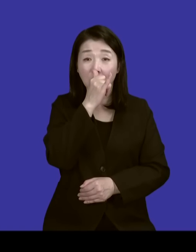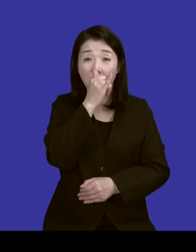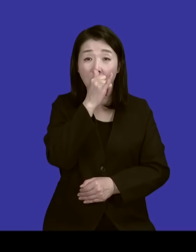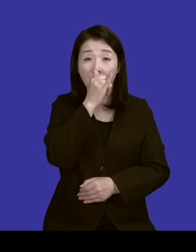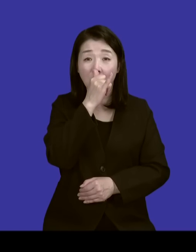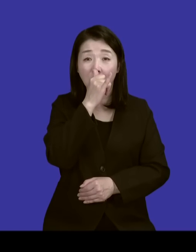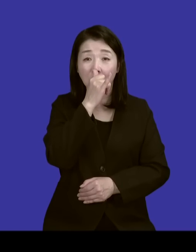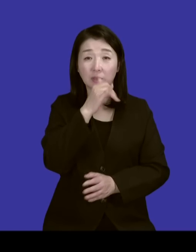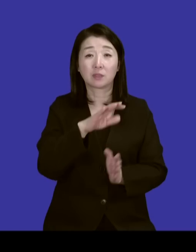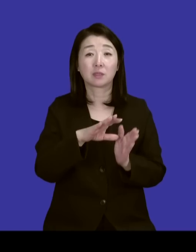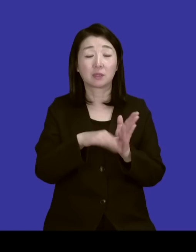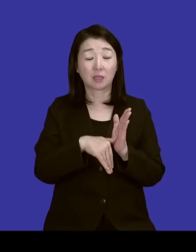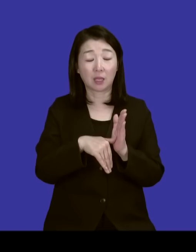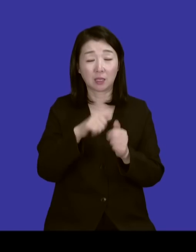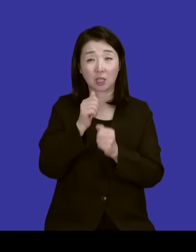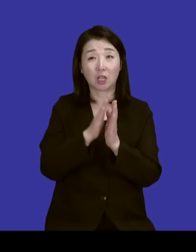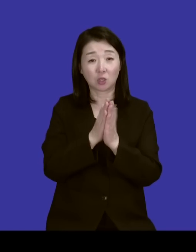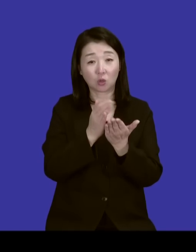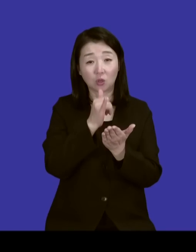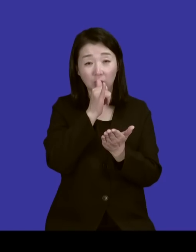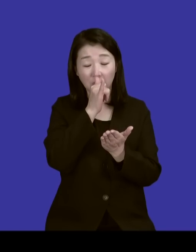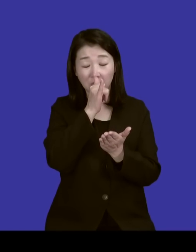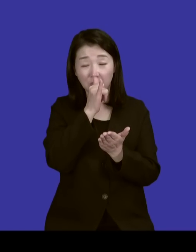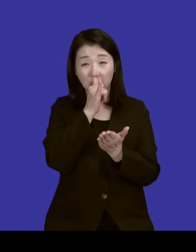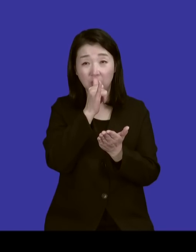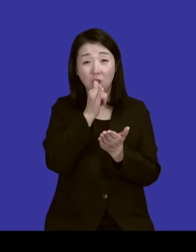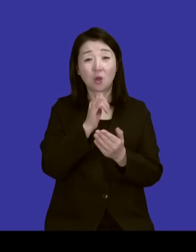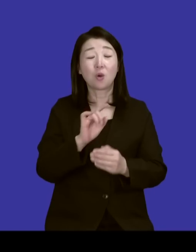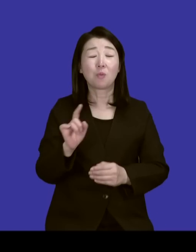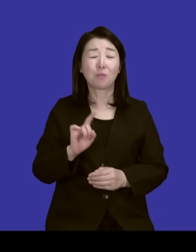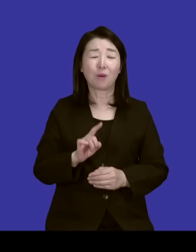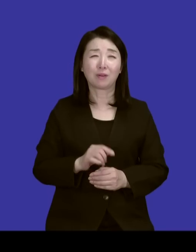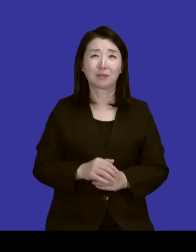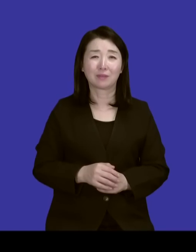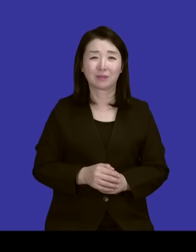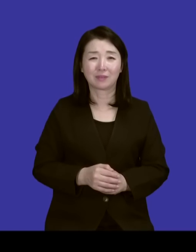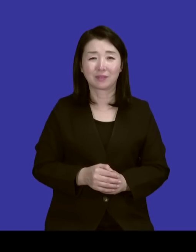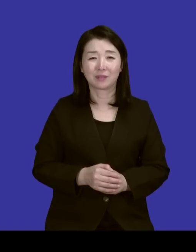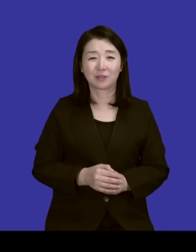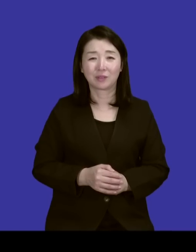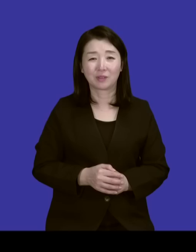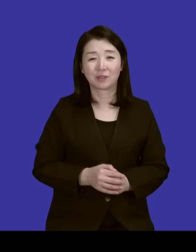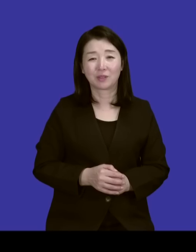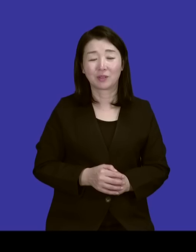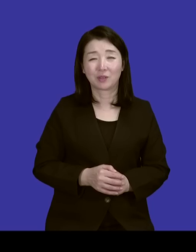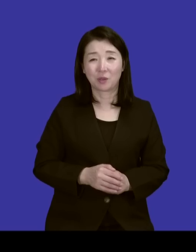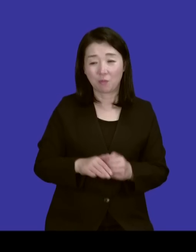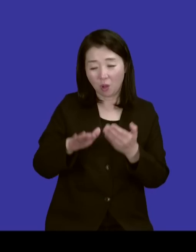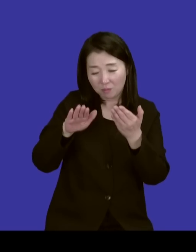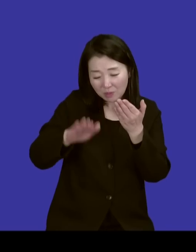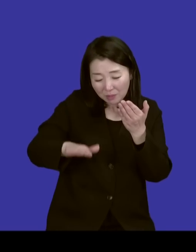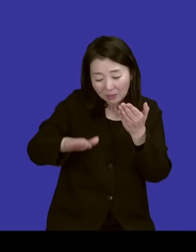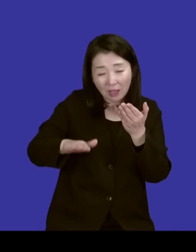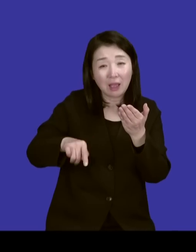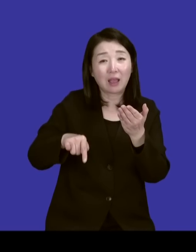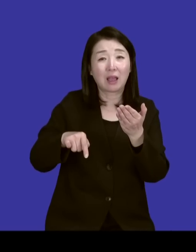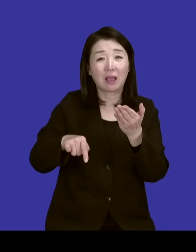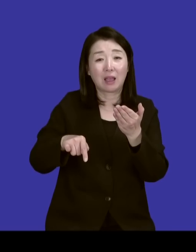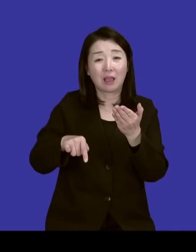정말 내가 성경에서 말하는 휴밀리티나 휴밀리에이션이라는 아주 막 밑바닥에 정말